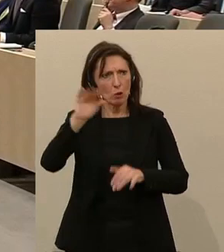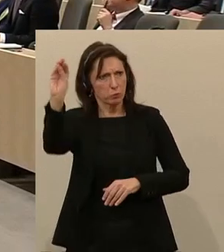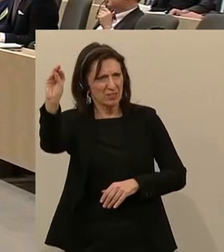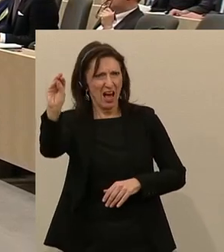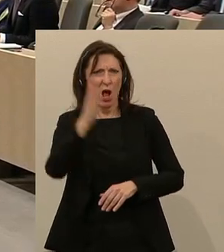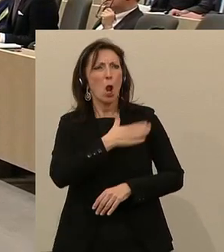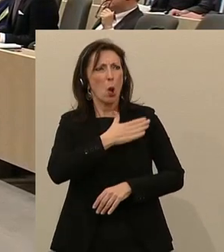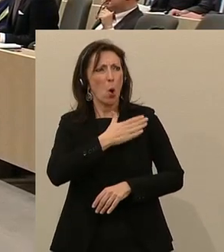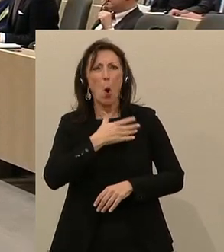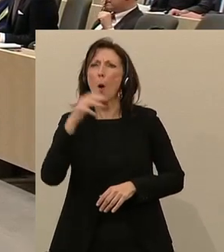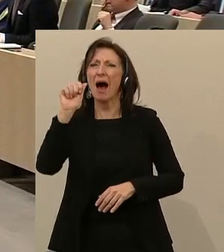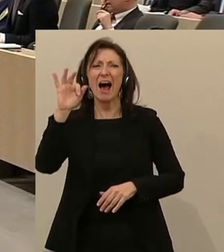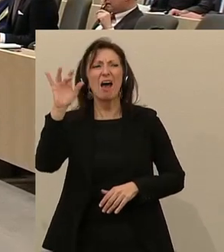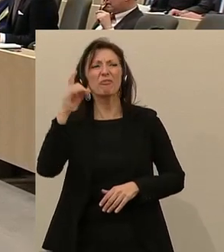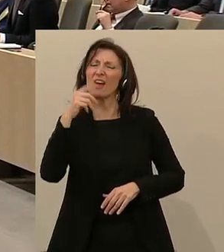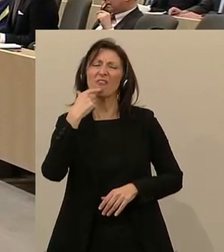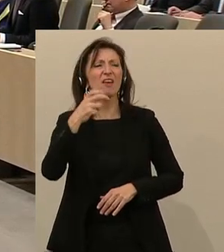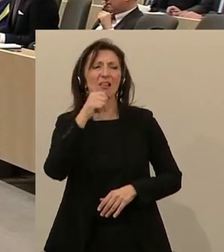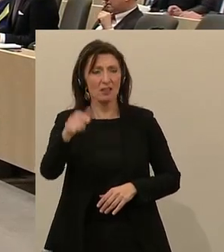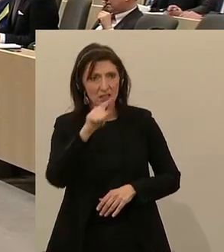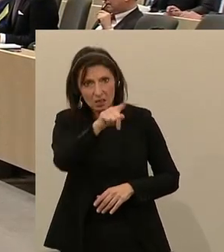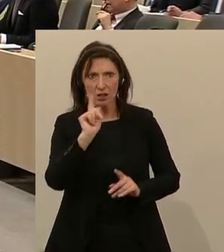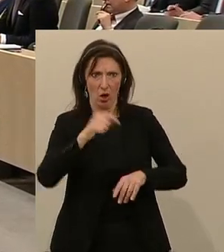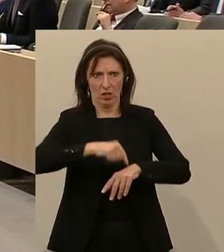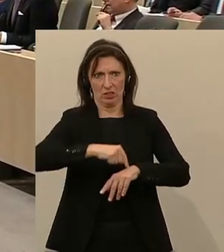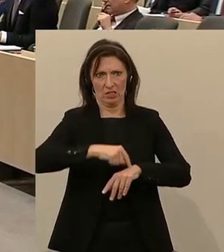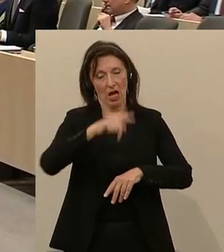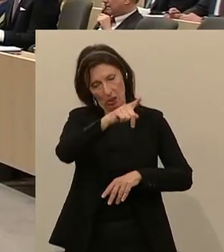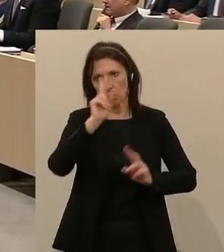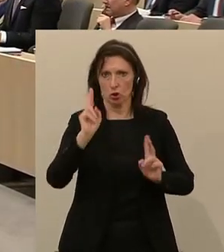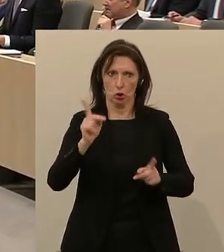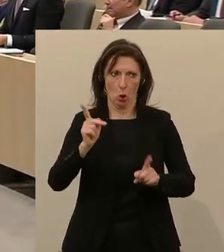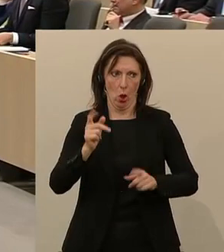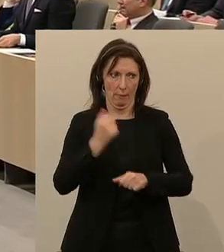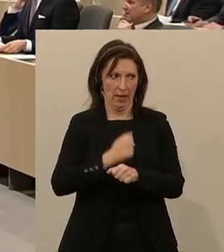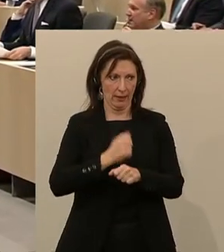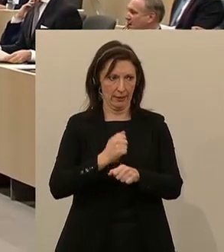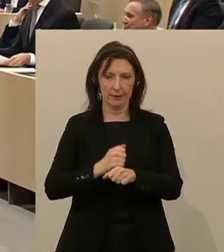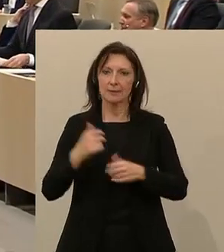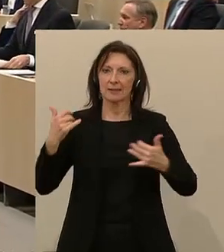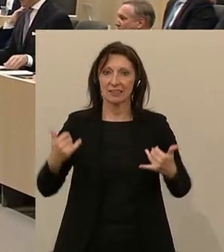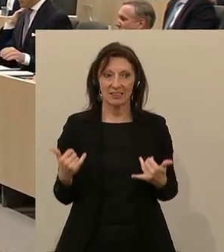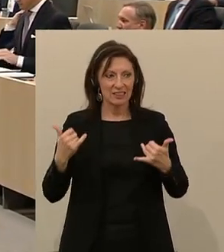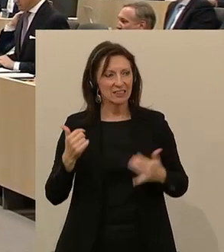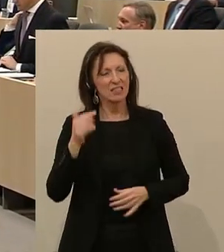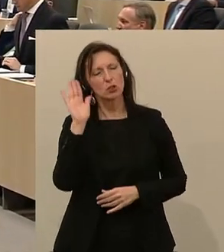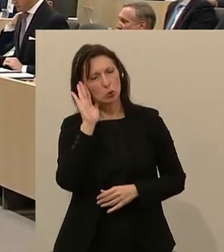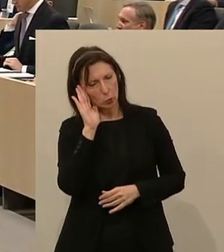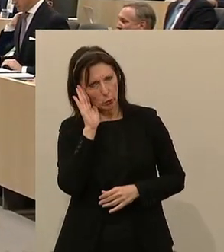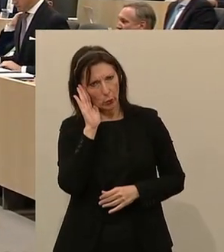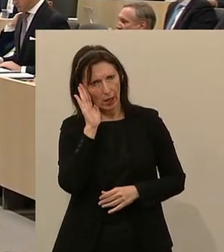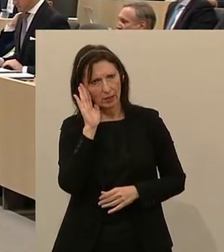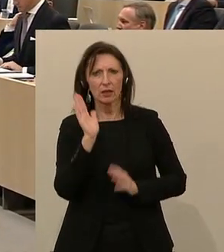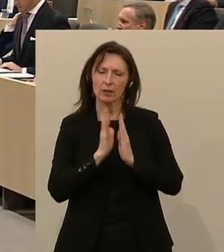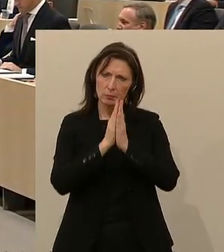sagen Sie es. Es wäre höchst an der Zeit. Herr Abgeordneter Schieder, ich habe jetzt eine Zeit lang zugehört, was Sie gesagt haben. Und